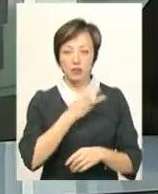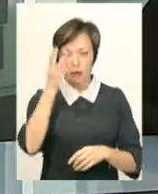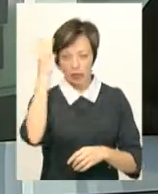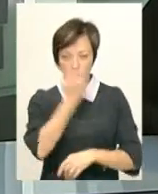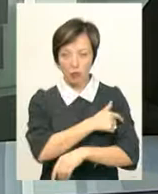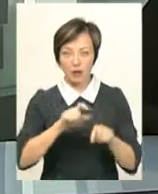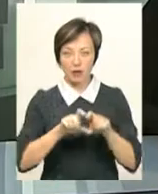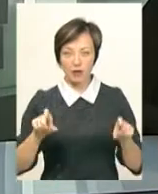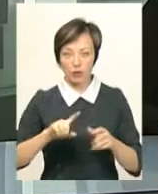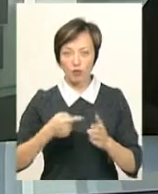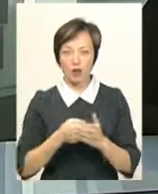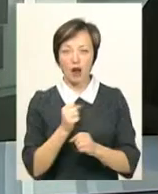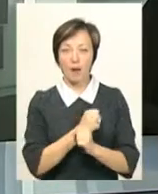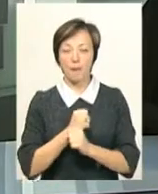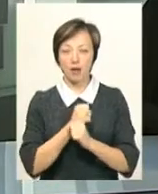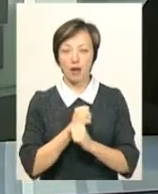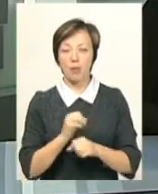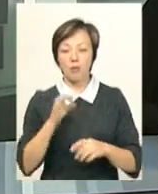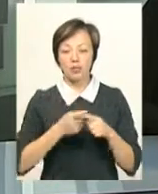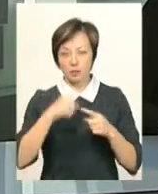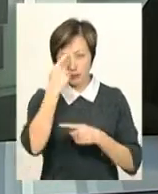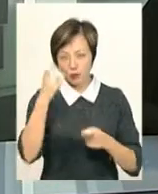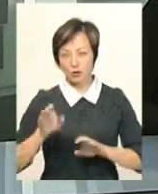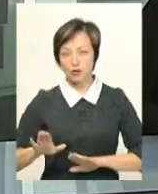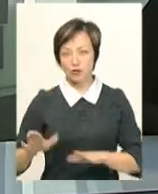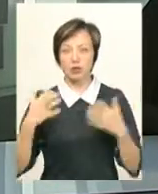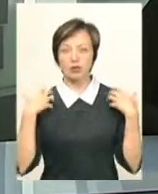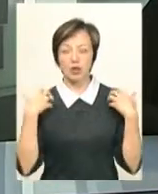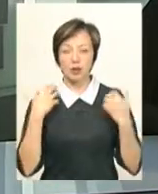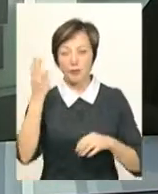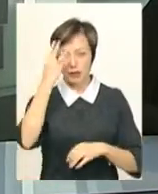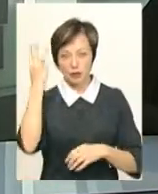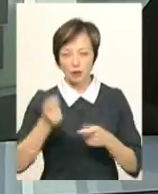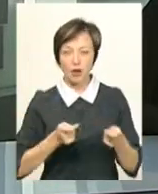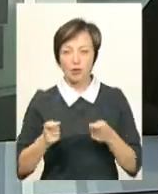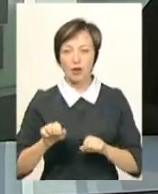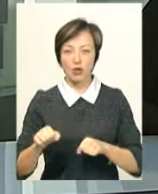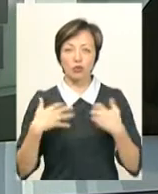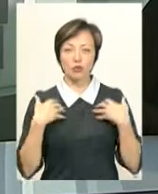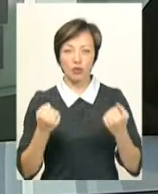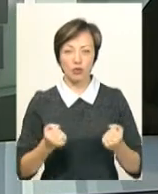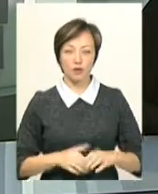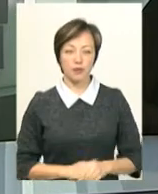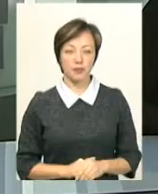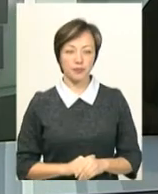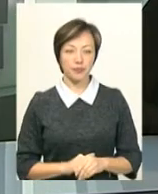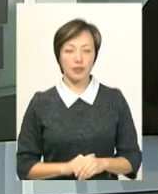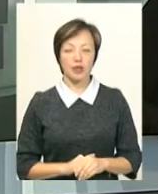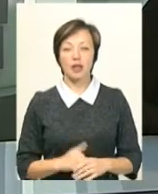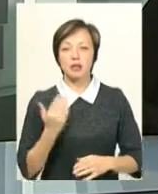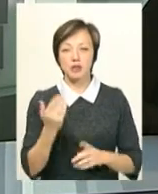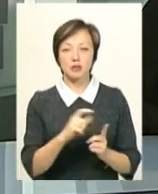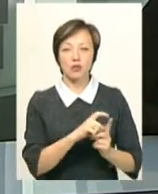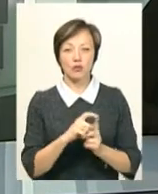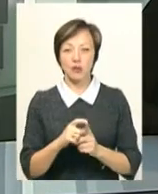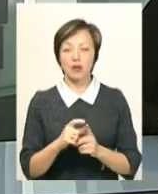поліклініках та комунальних аптеках. Про це повідомила заступник начальника Хмельницького управління охорони здоров'я Людмила Слободяник. За її